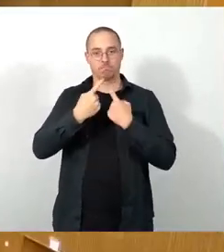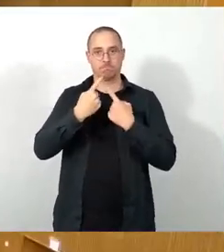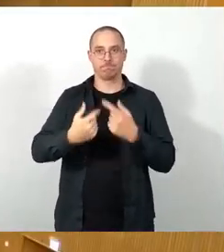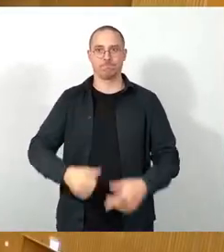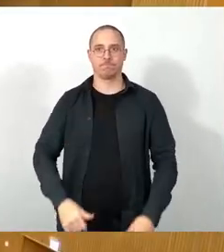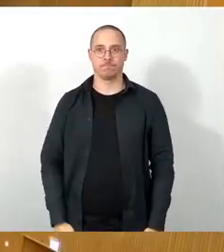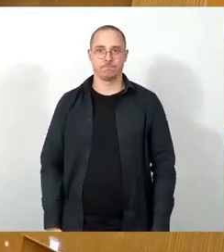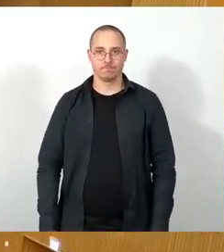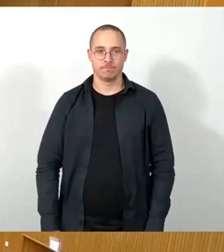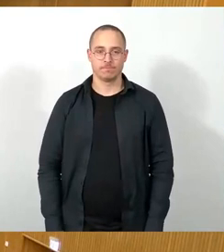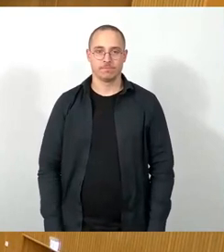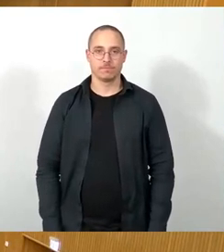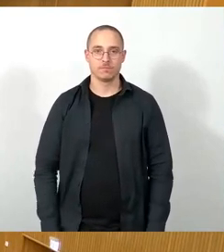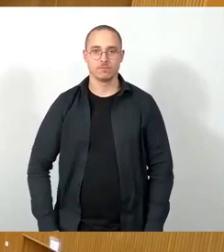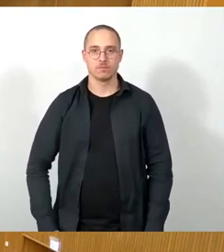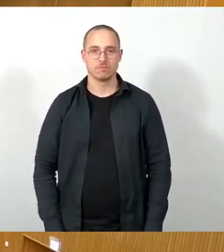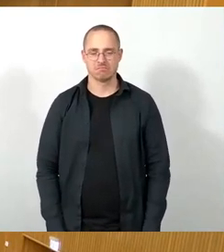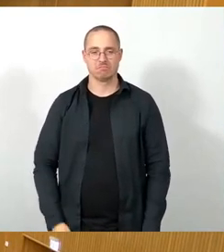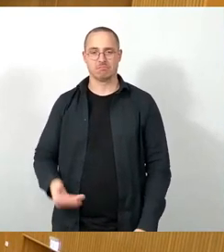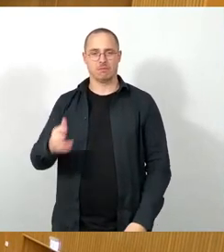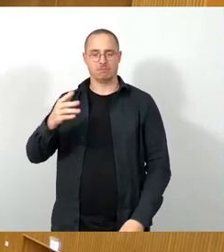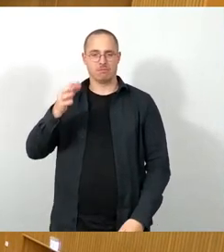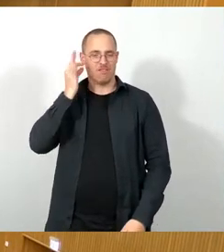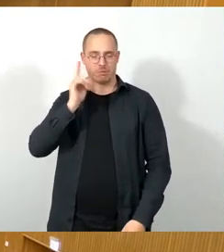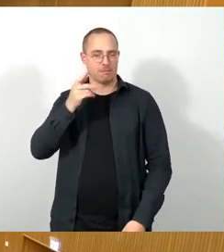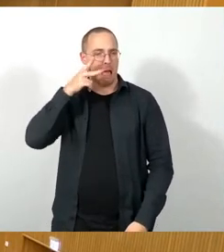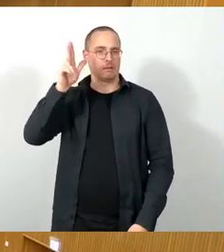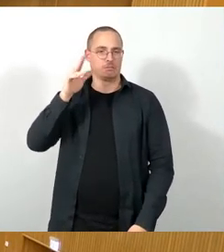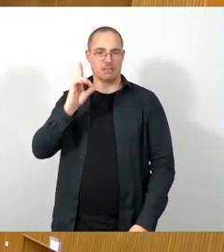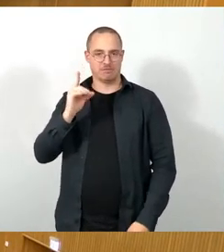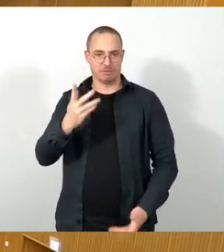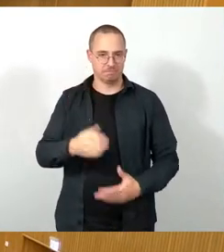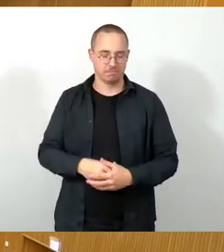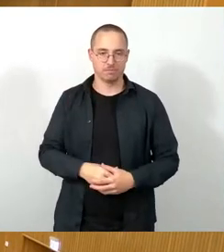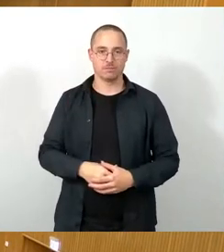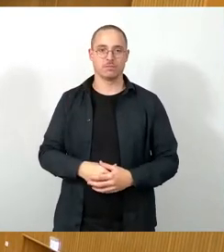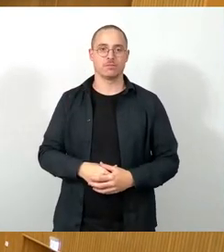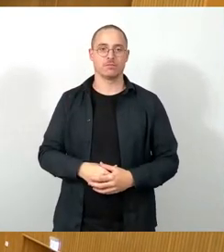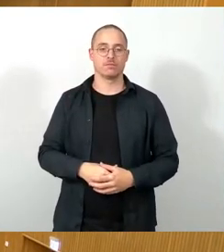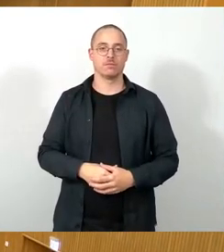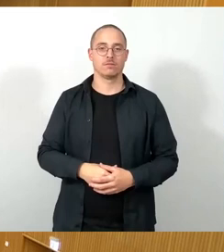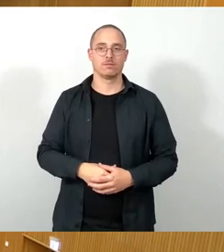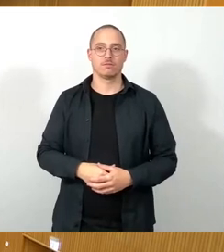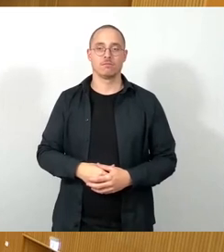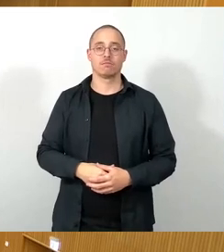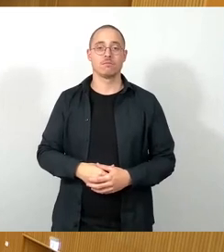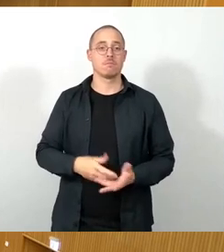Herr Oberbürgermeister, liebe Kolleginnen und Kollegen, liebe wenige noch verbliebene Gäste.